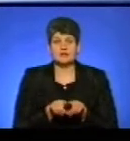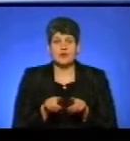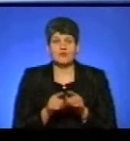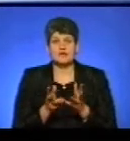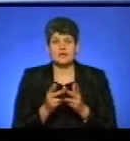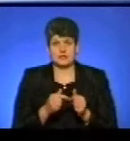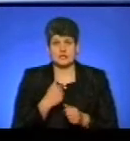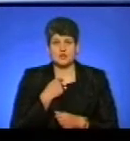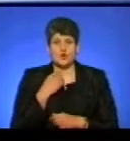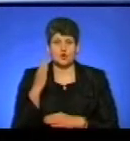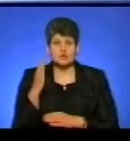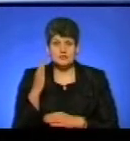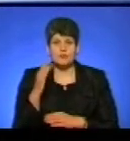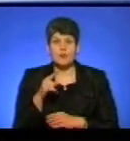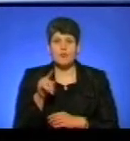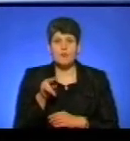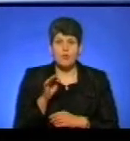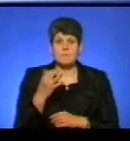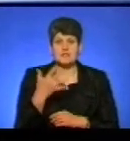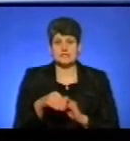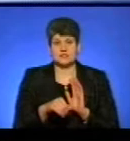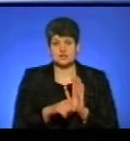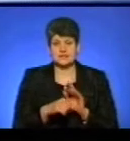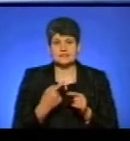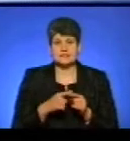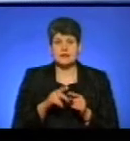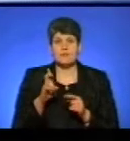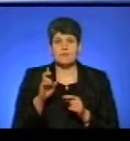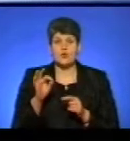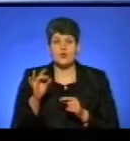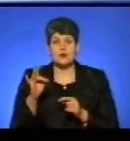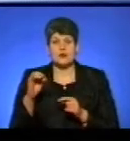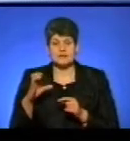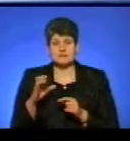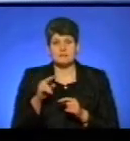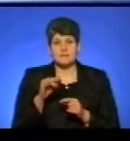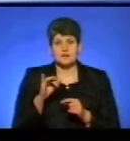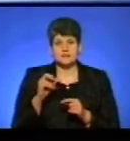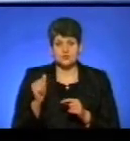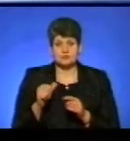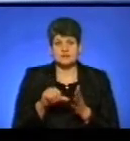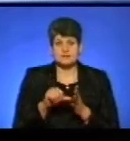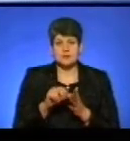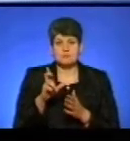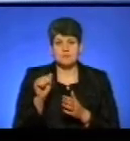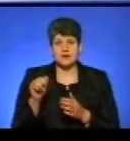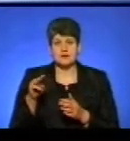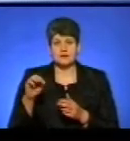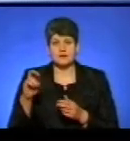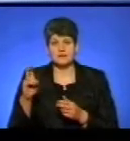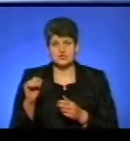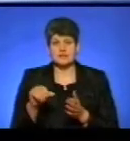голосів. По 56. Це Борис Пасічнюк, представник ВО «Батьківщина» та Леонід Вербицький,